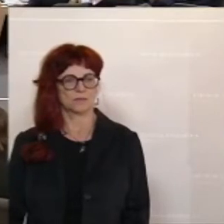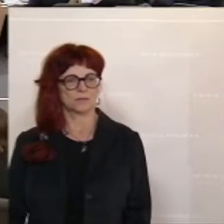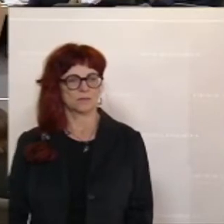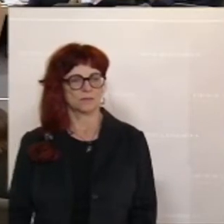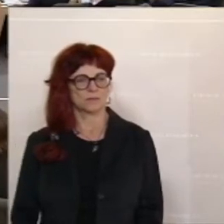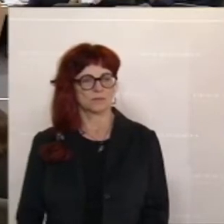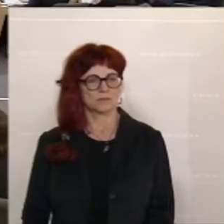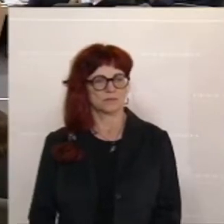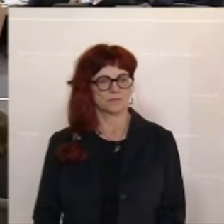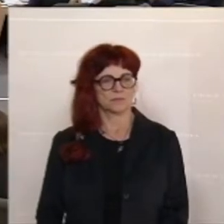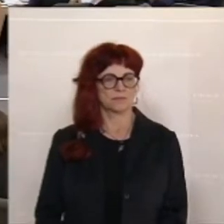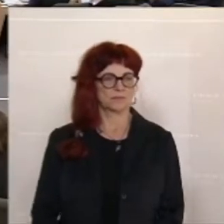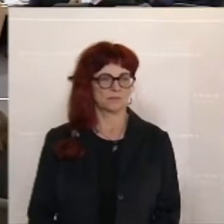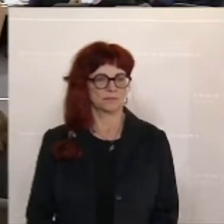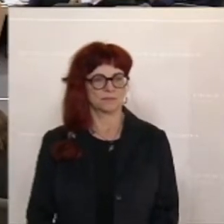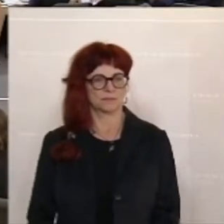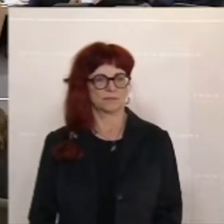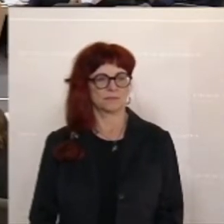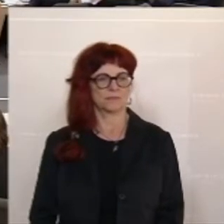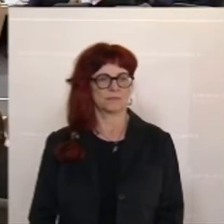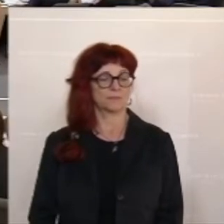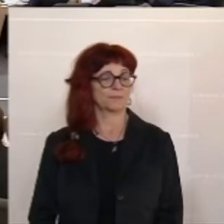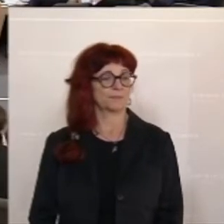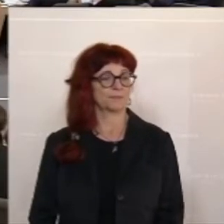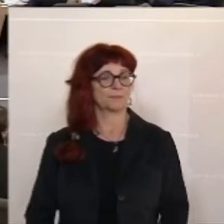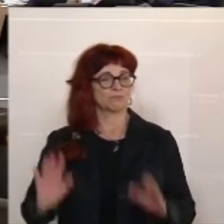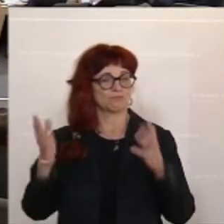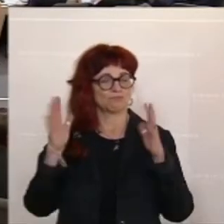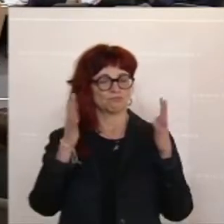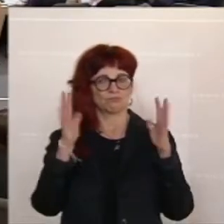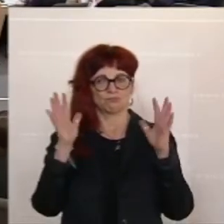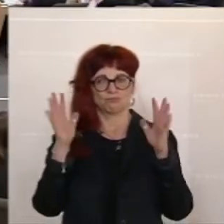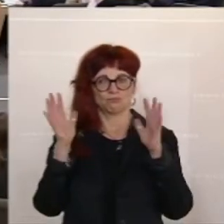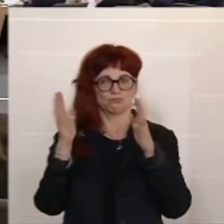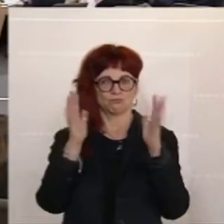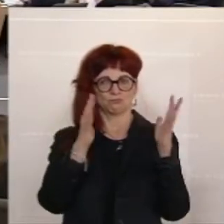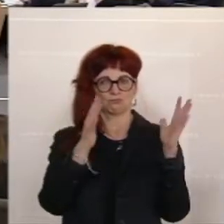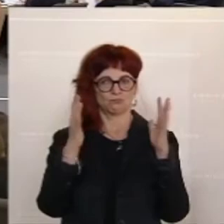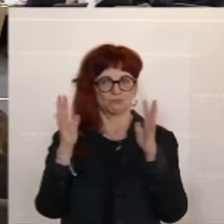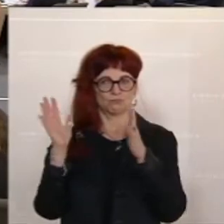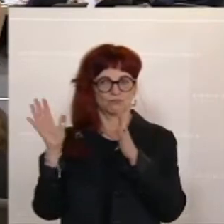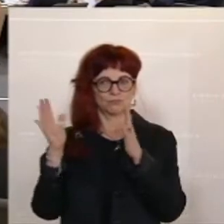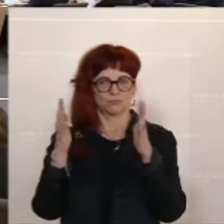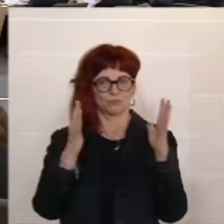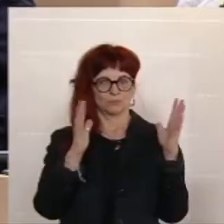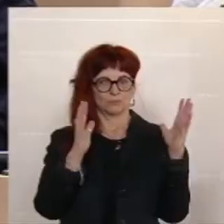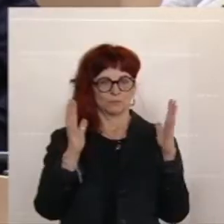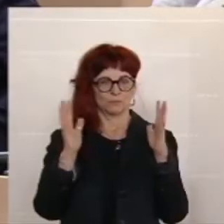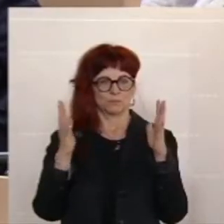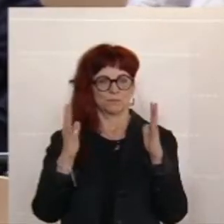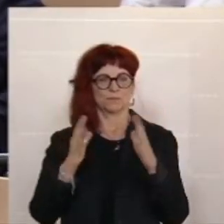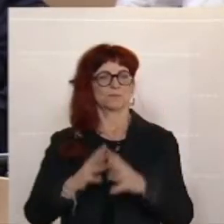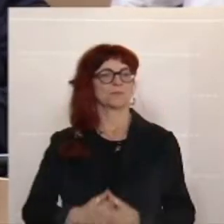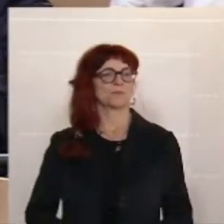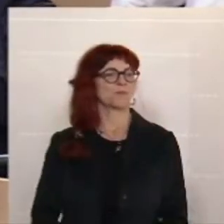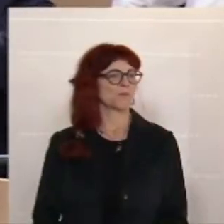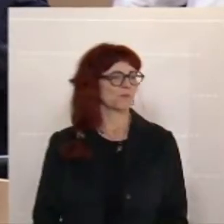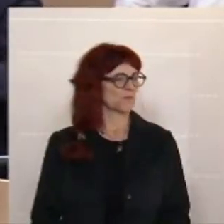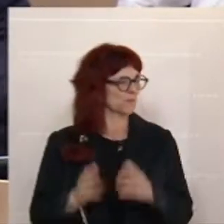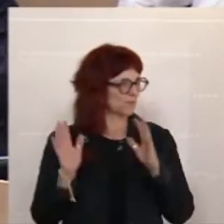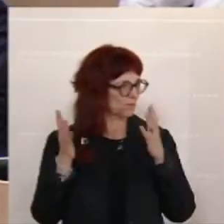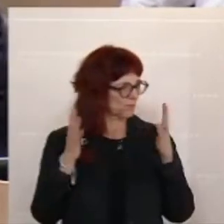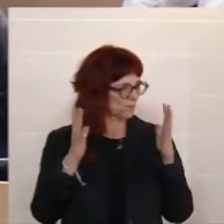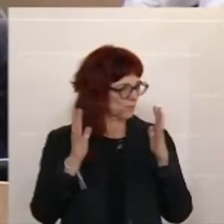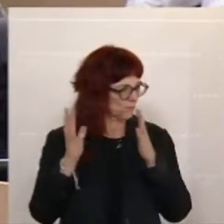Sozialleistungen nur aus parteidaktischem Verhalten, so Nehammer. Er betont, die Arbeit der Bundesregierung etwa beginnt,